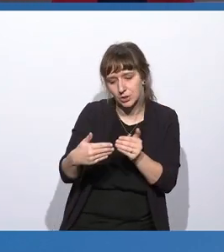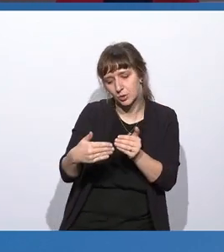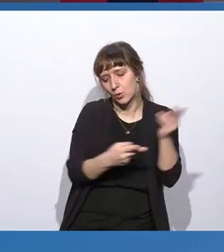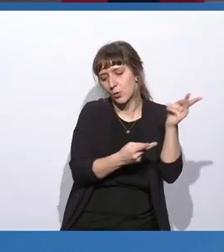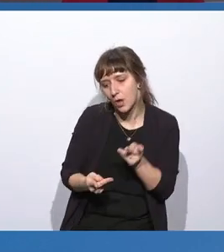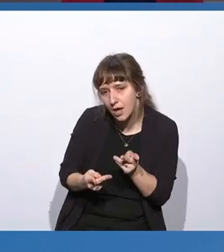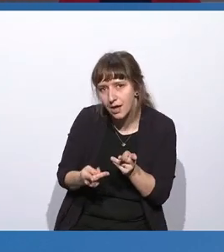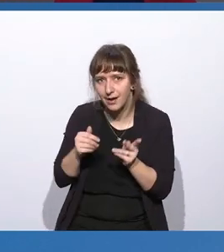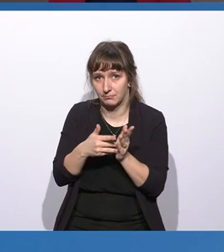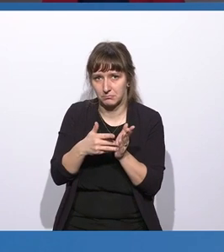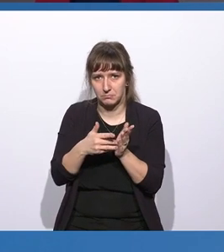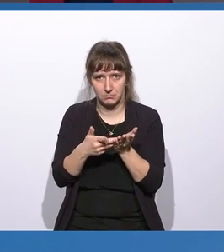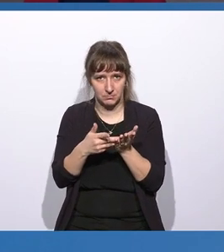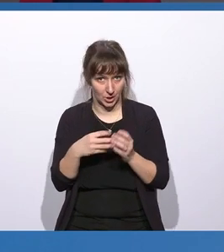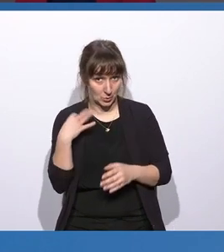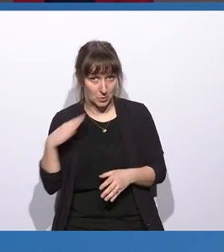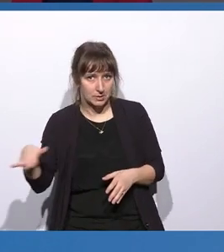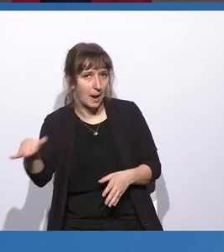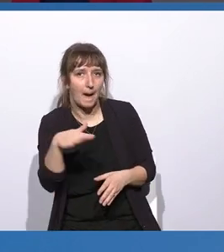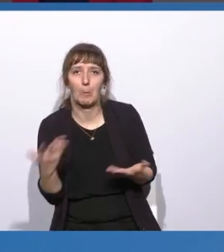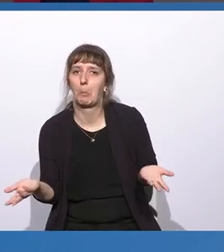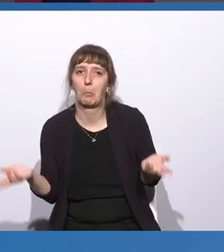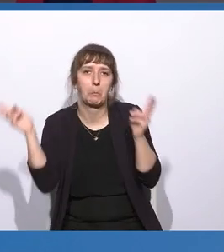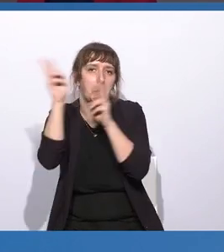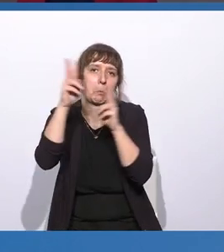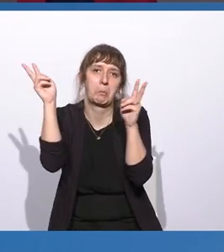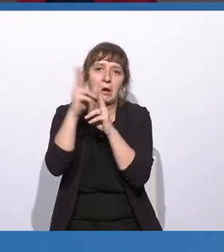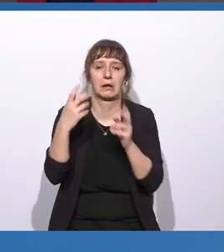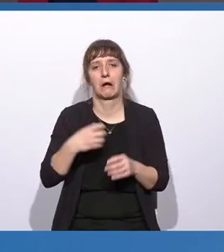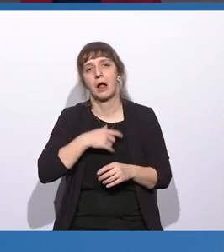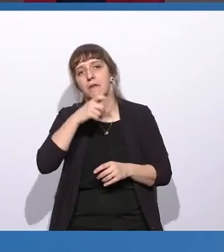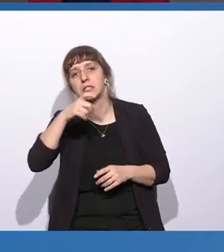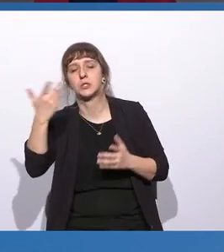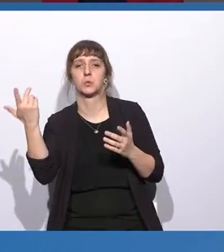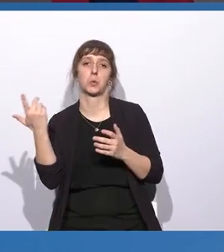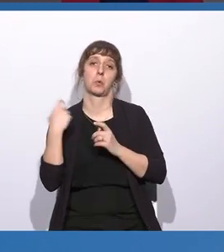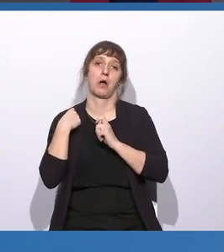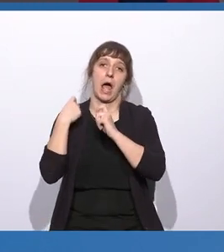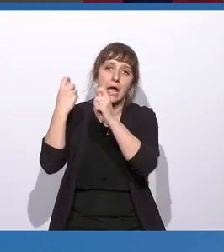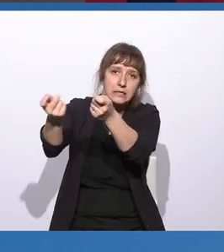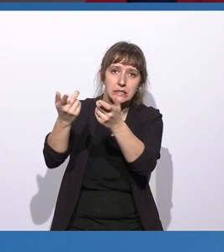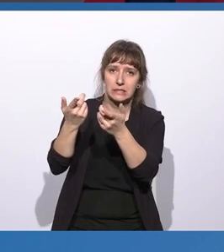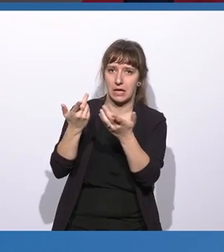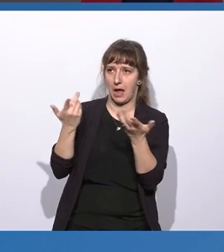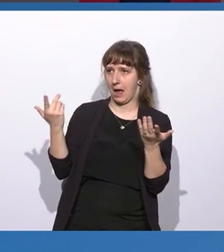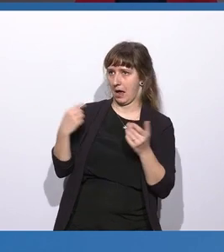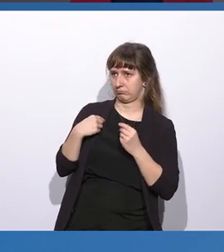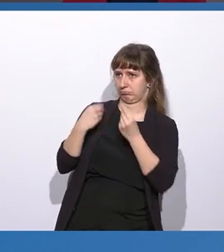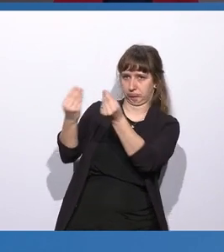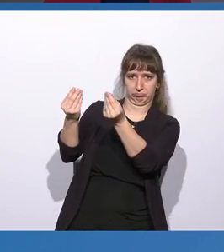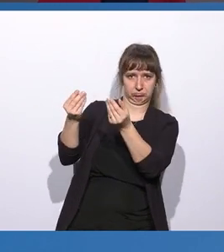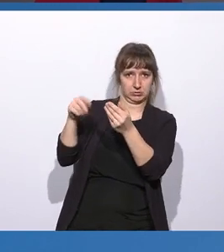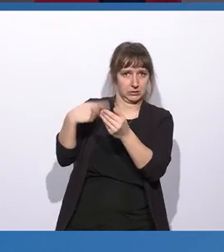Gesundheitswesen ist das noch nicht der Fall. Krankenkassen und die Antragsprozesse sind immer noch eine Blackbox für viele Menschen.